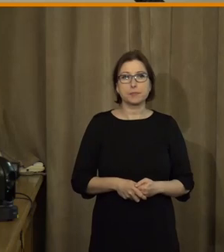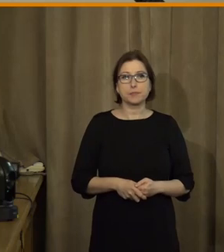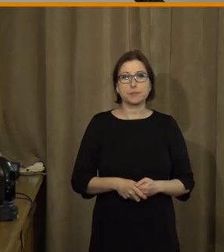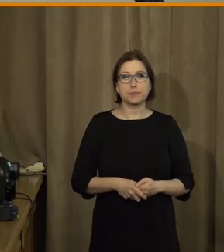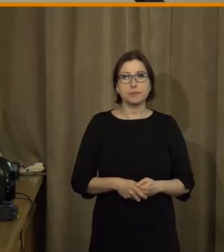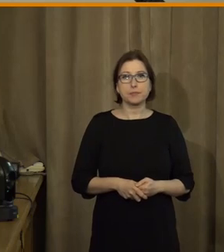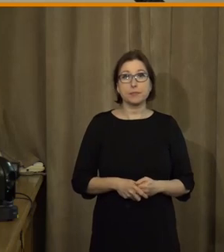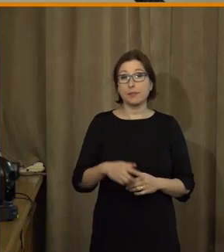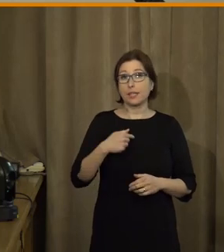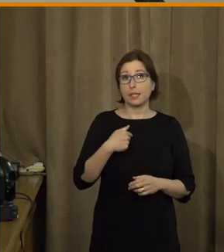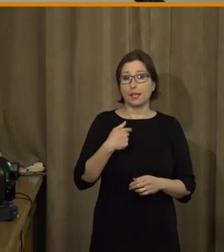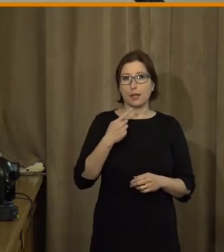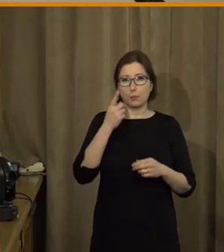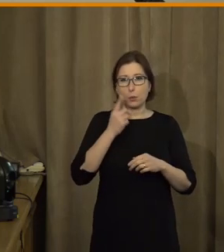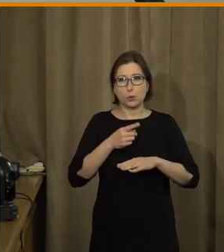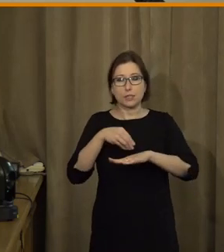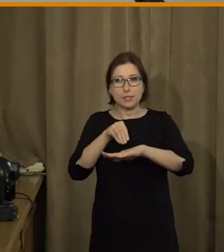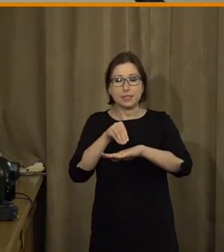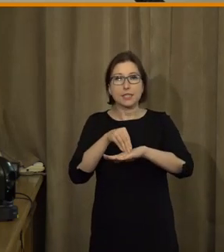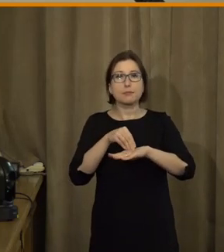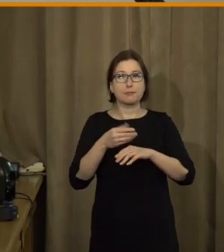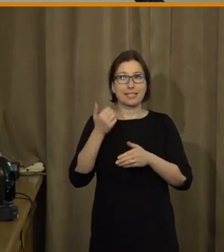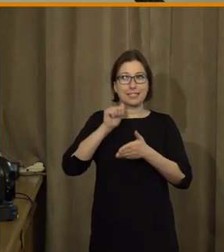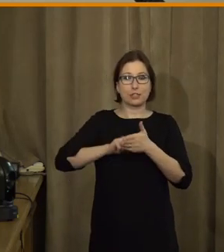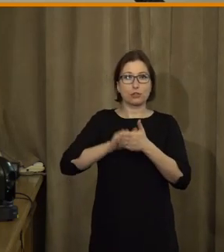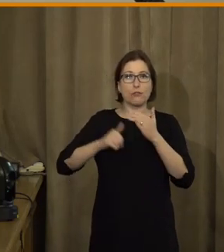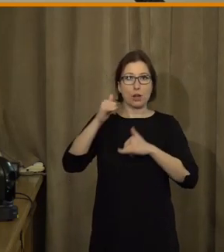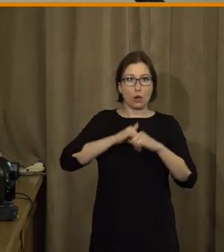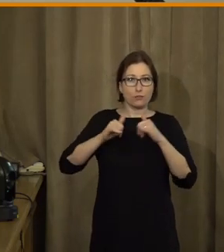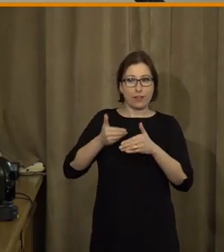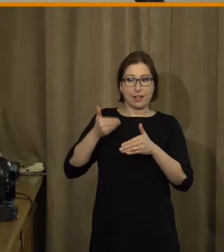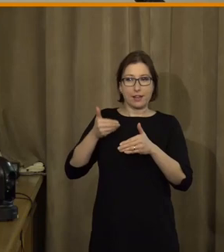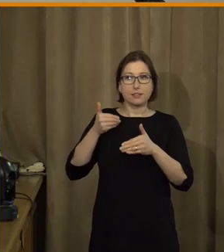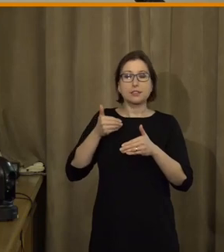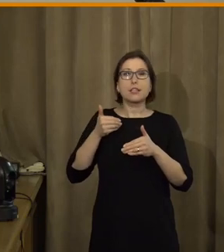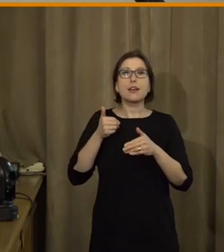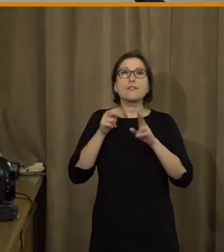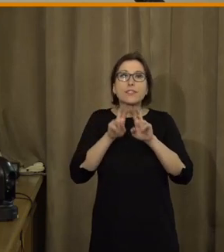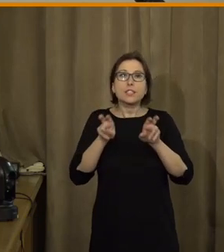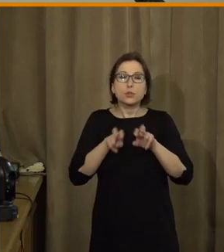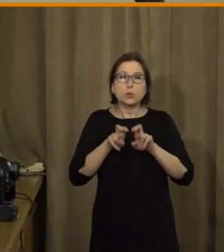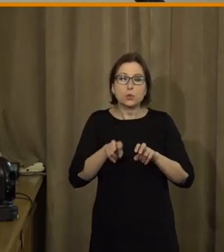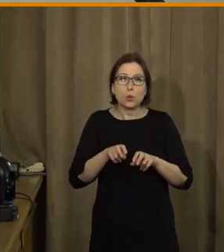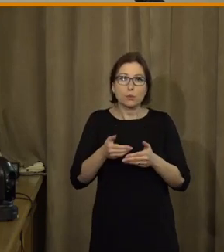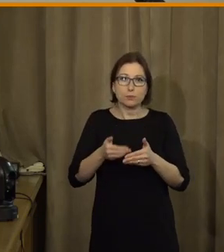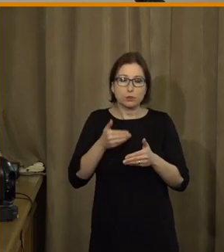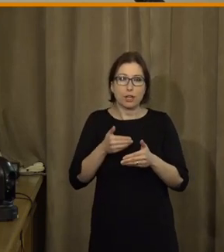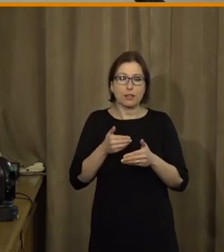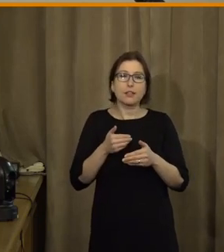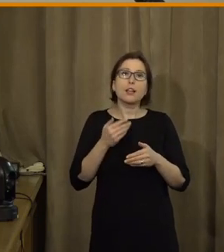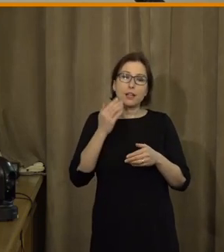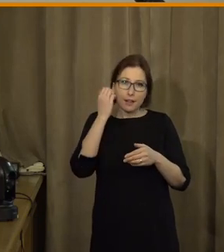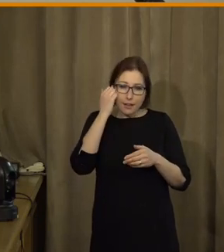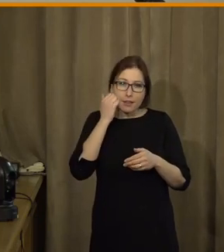Jak jsem tady zmiňoval, ještě během té tiskové konferenci k tomu našemu výzkumu, skutečně lidé